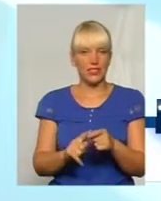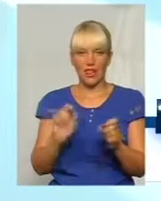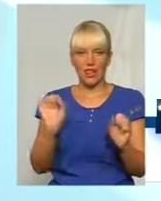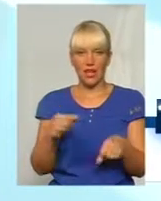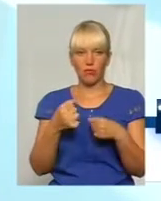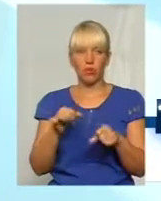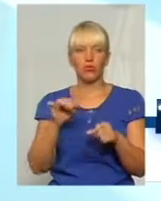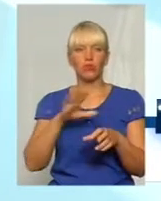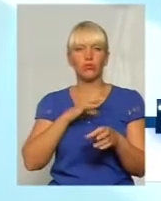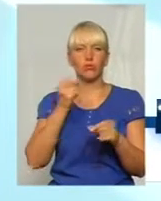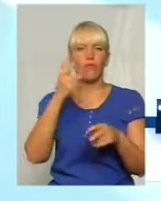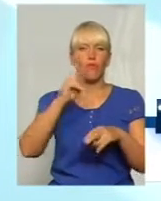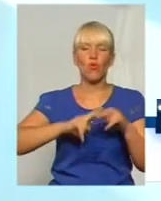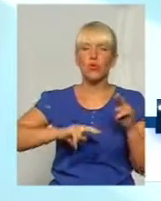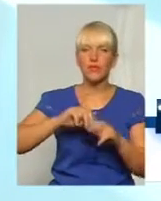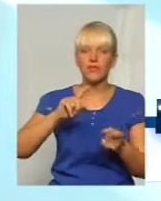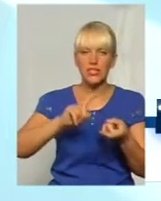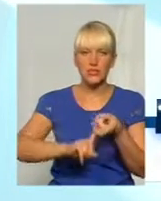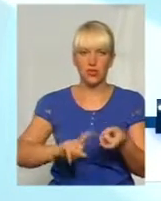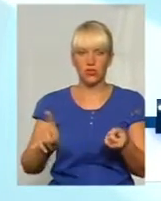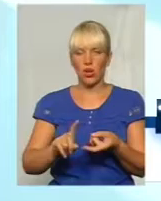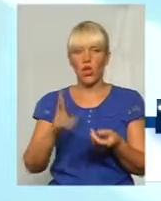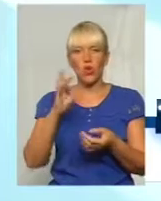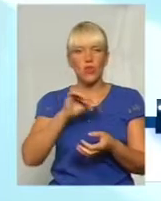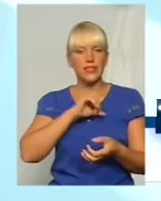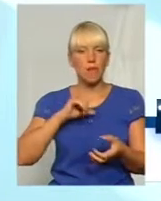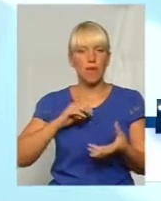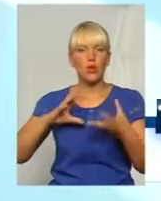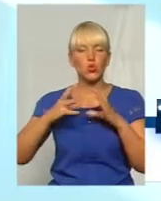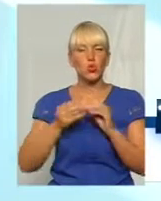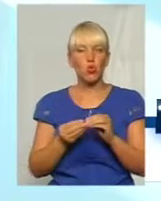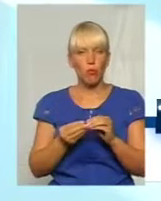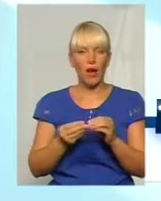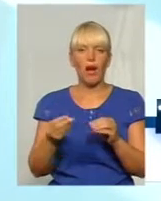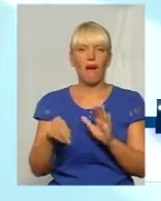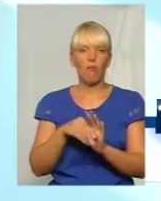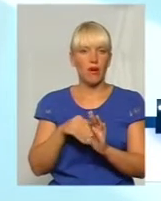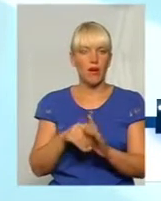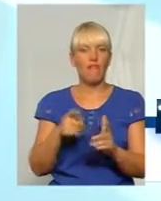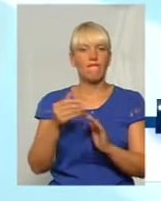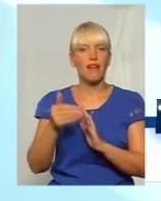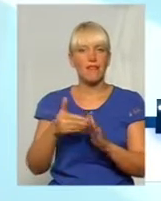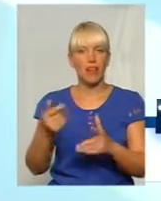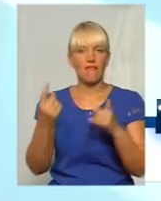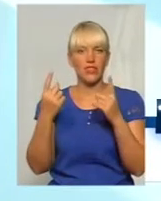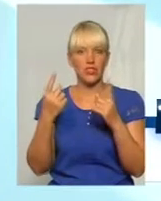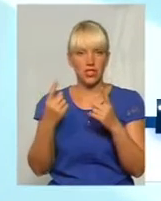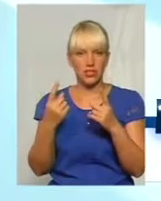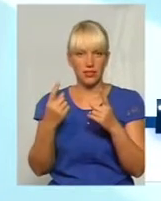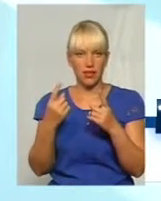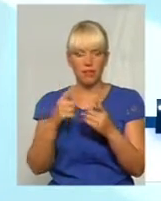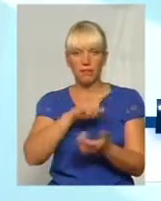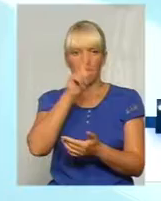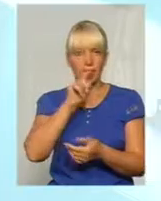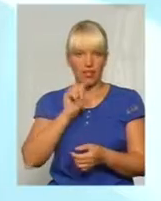будівництві, в сумах і так далі. Але все одно сама сума хабара викликає величезні питання. Останнім часом взагалі такі